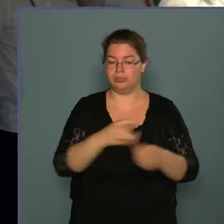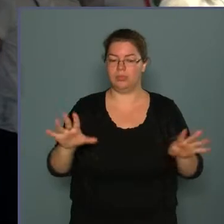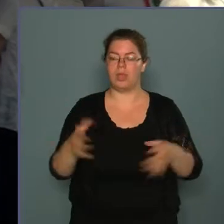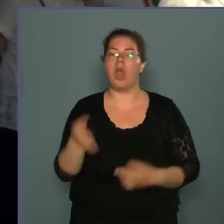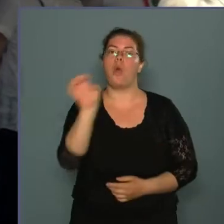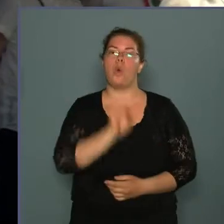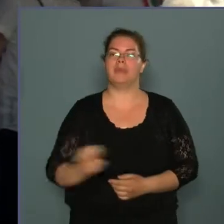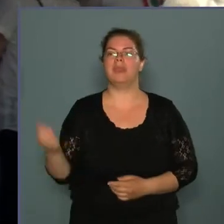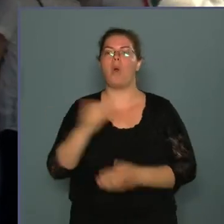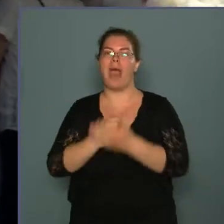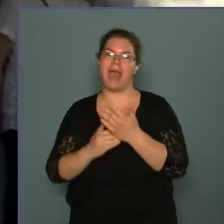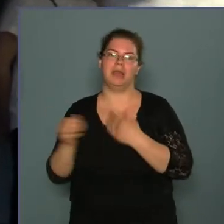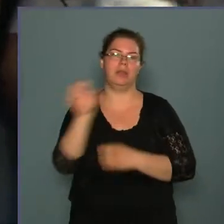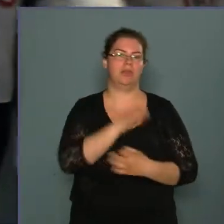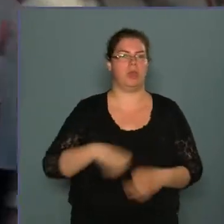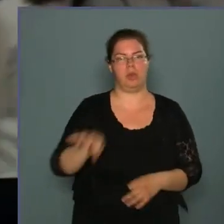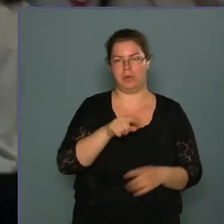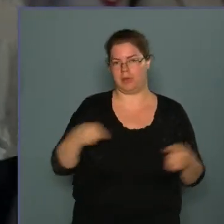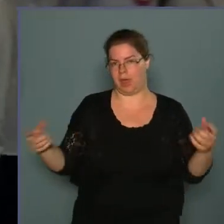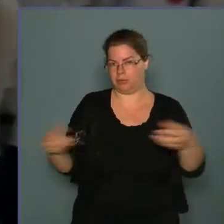Unió, Erdély és Magyarország között.